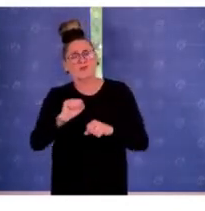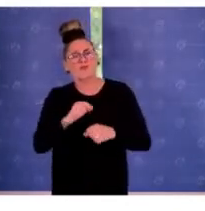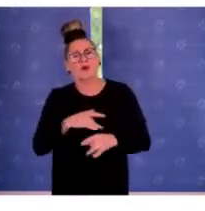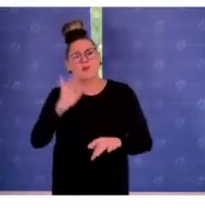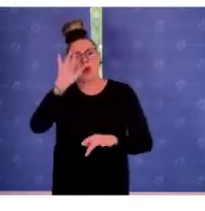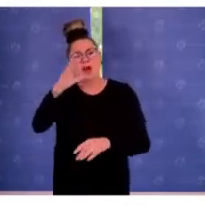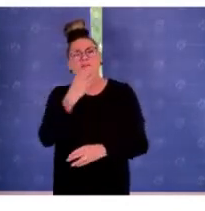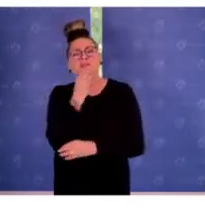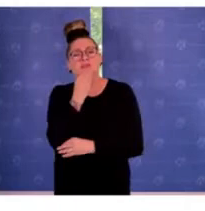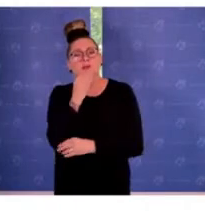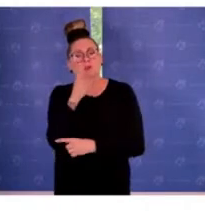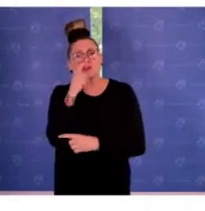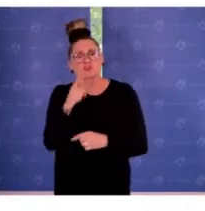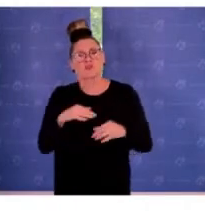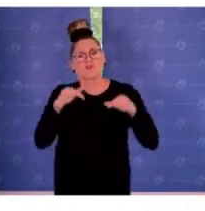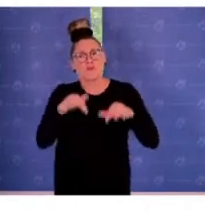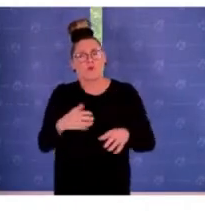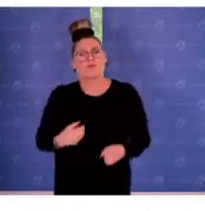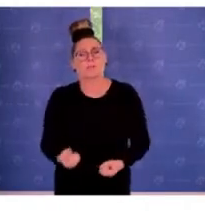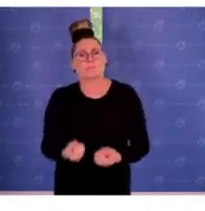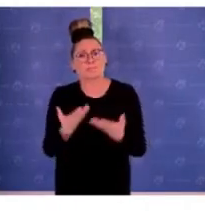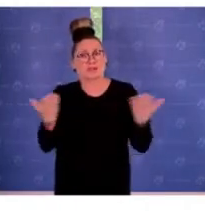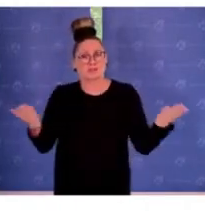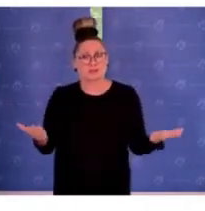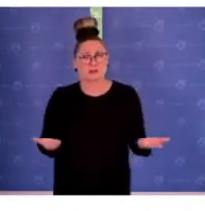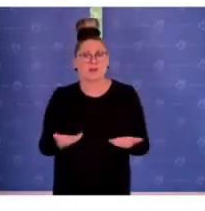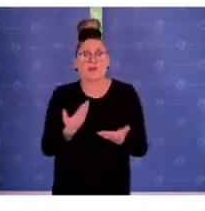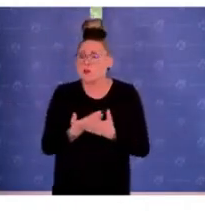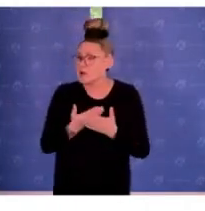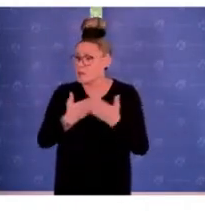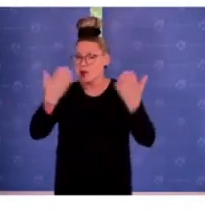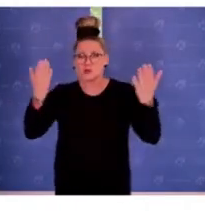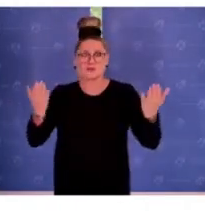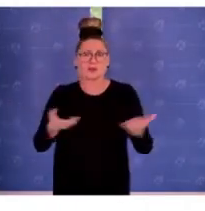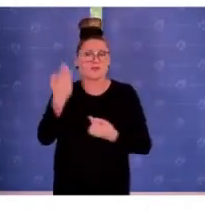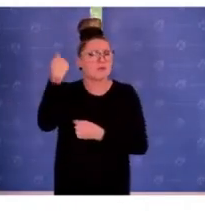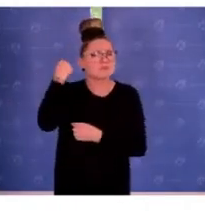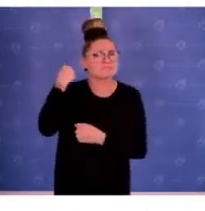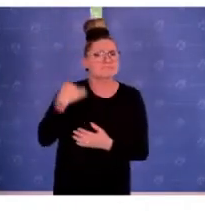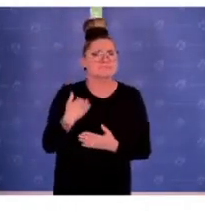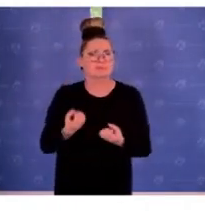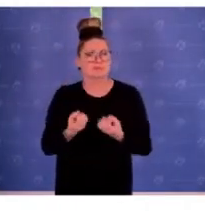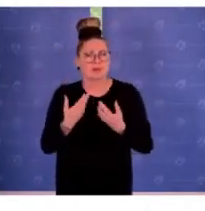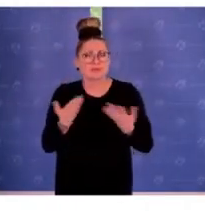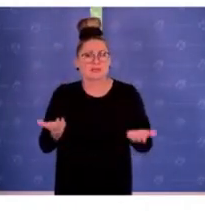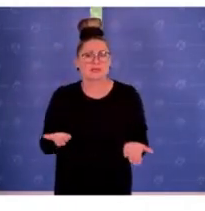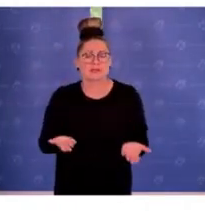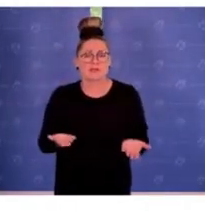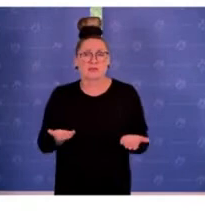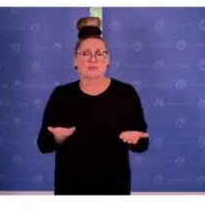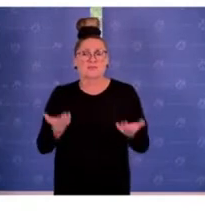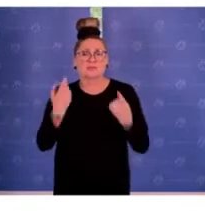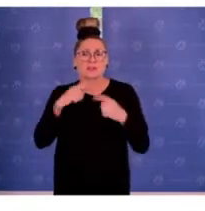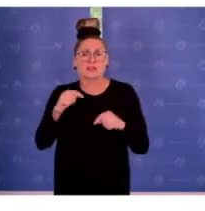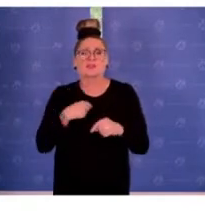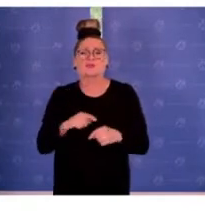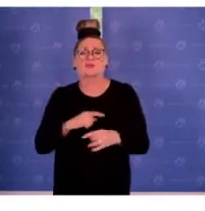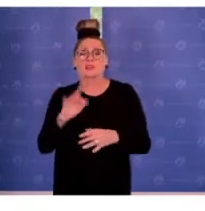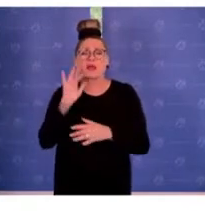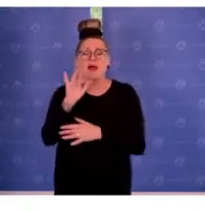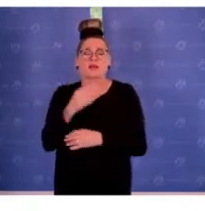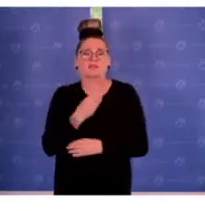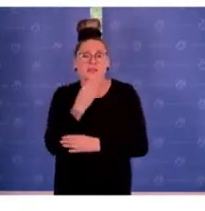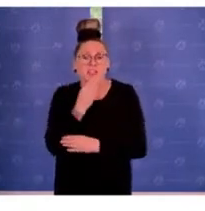Vorfällen führen. Etwa in jüngerer Vergangenheit immer auch wieder anti-israelische